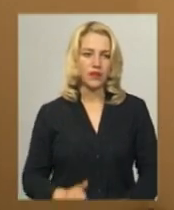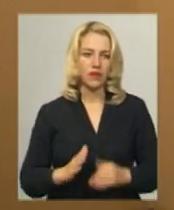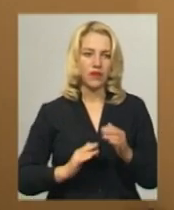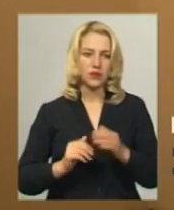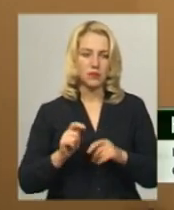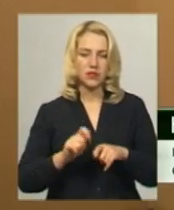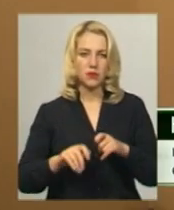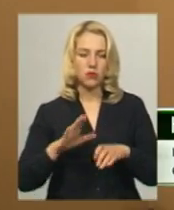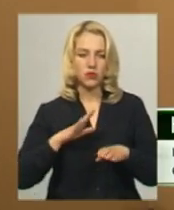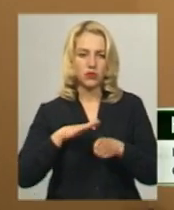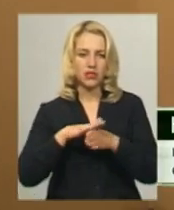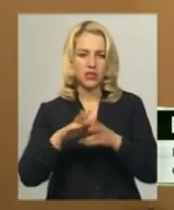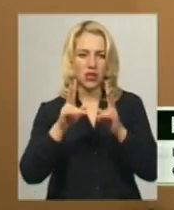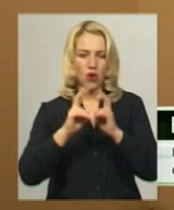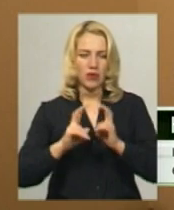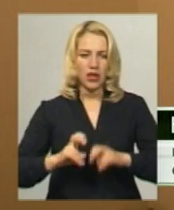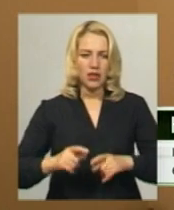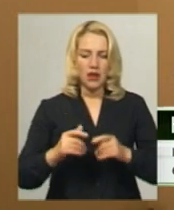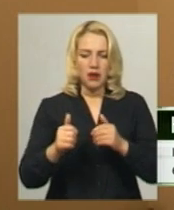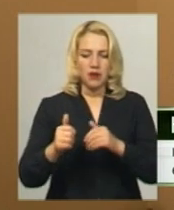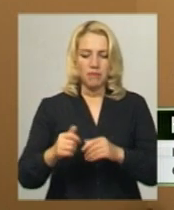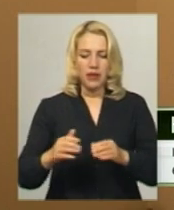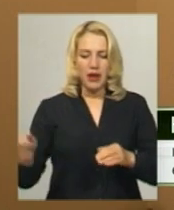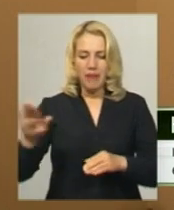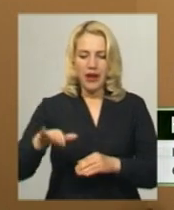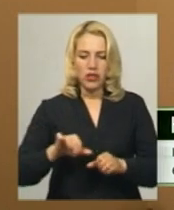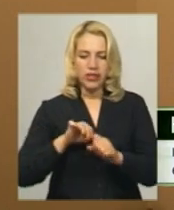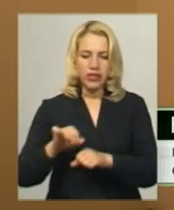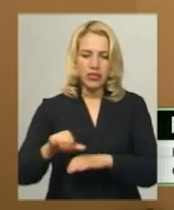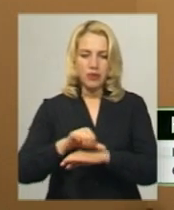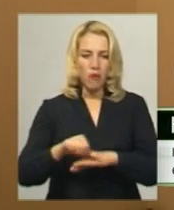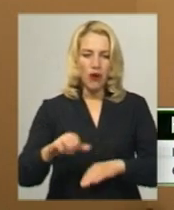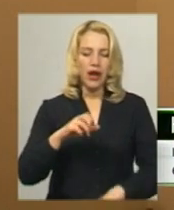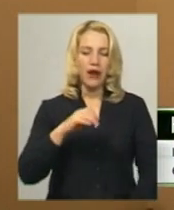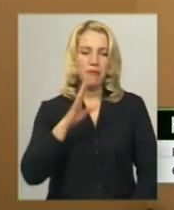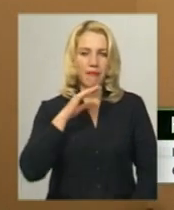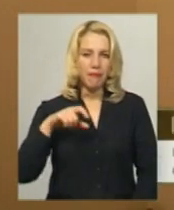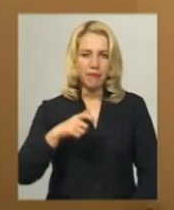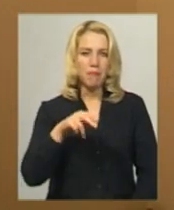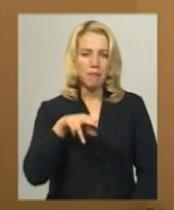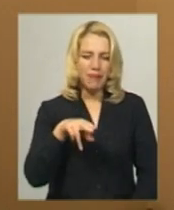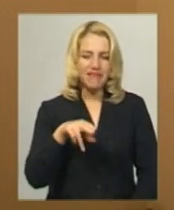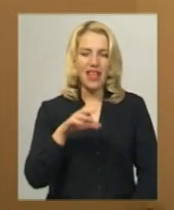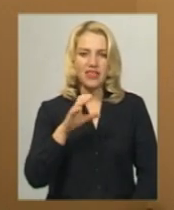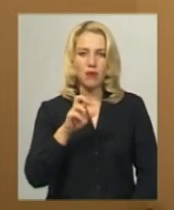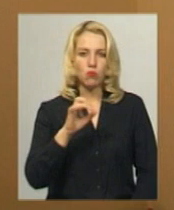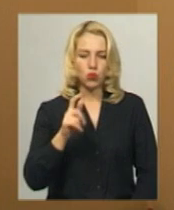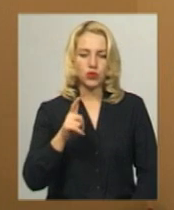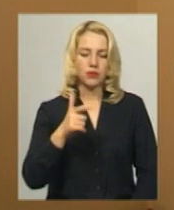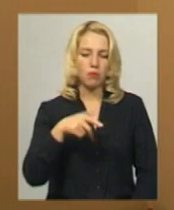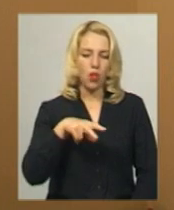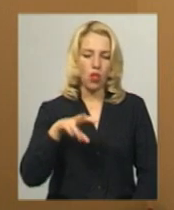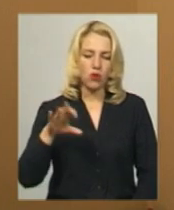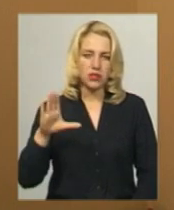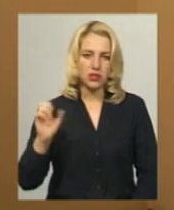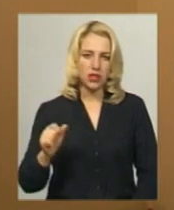інспекції було здійснено обстеження прибережно-захисних смуг річки Південний Бух та Плоска. Проведений відбір проб поверхневих